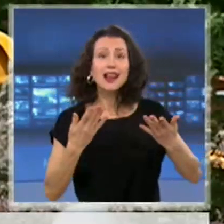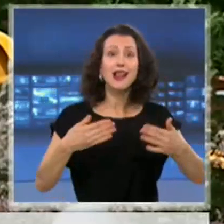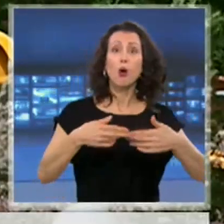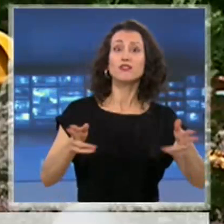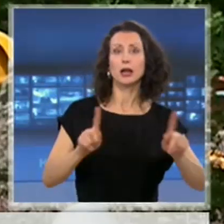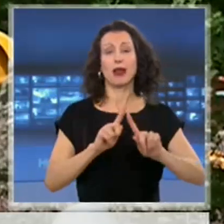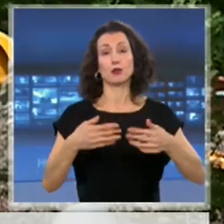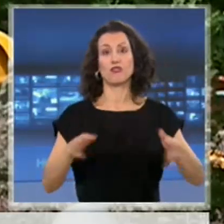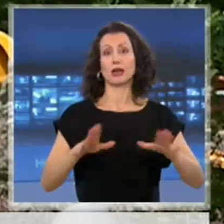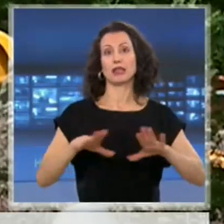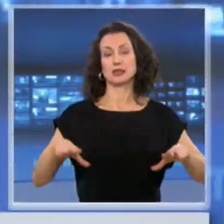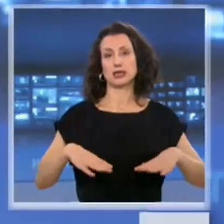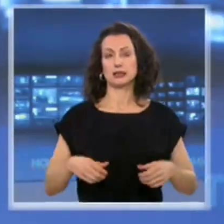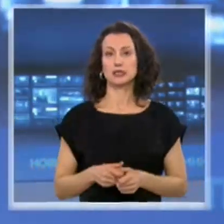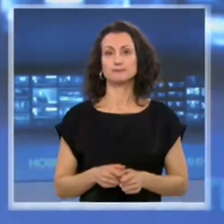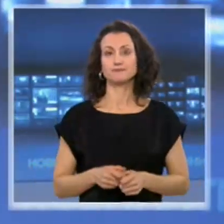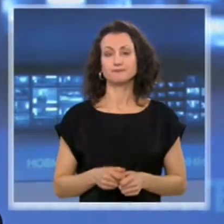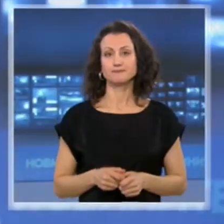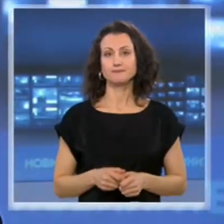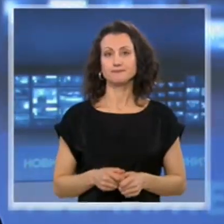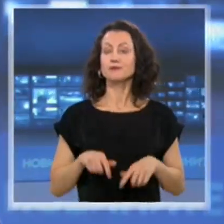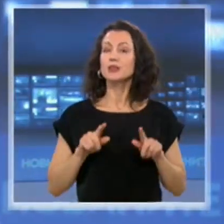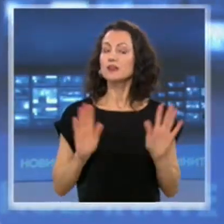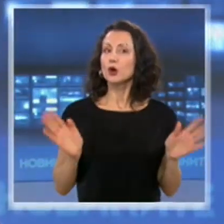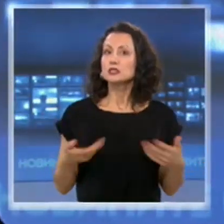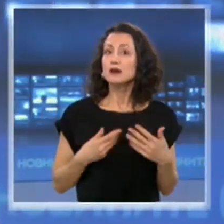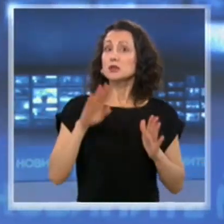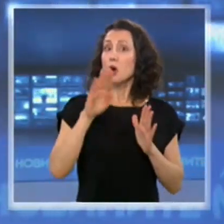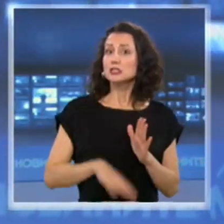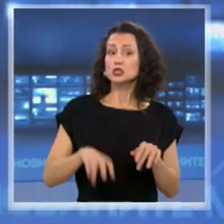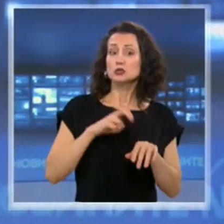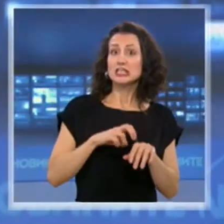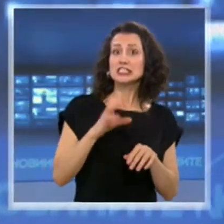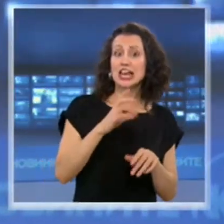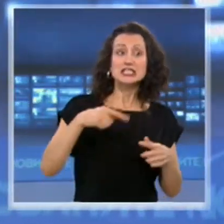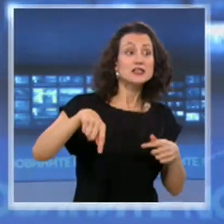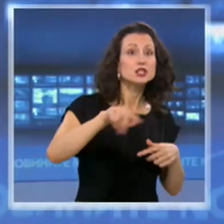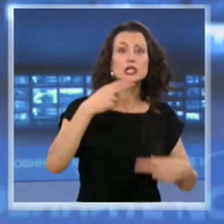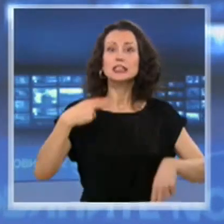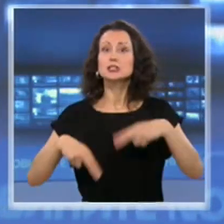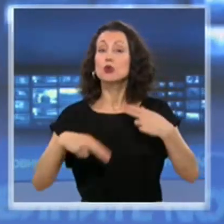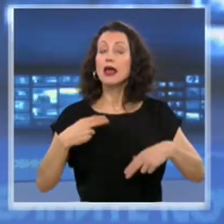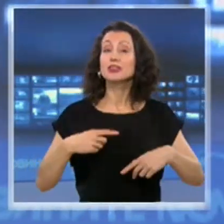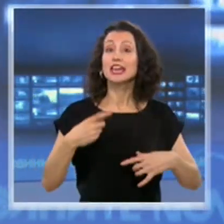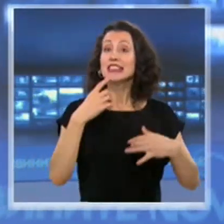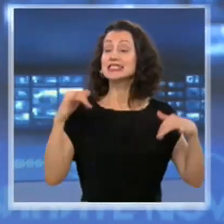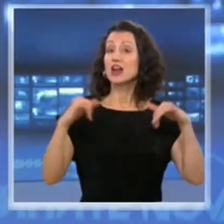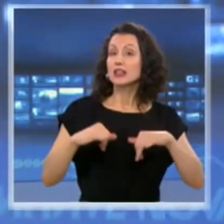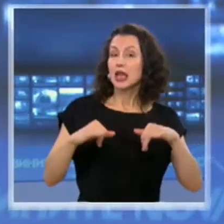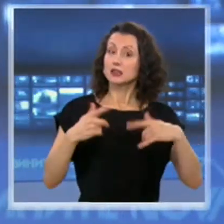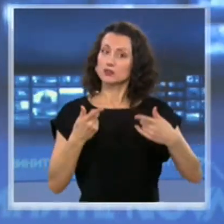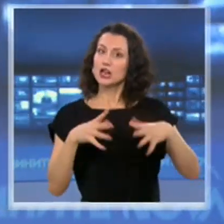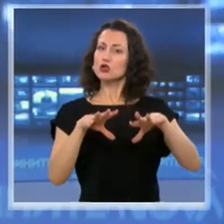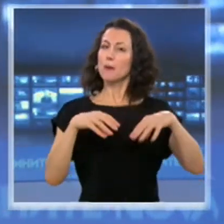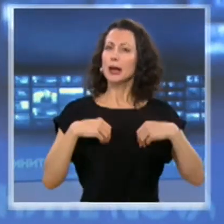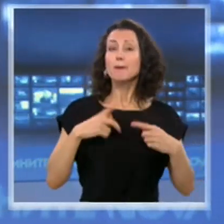новините на Нова, Ивелина Драгнева. Какво става с по-ниското ДДС за ресторантите и заведенията? То ще бъде прието само при условия